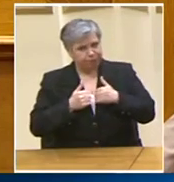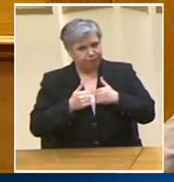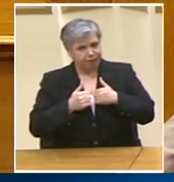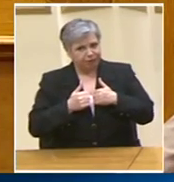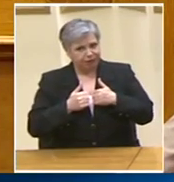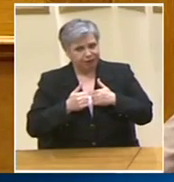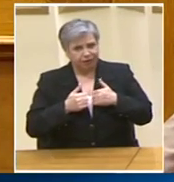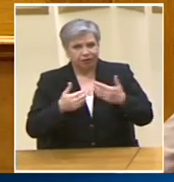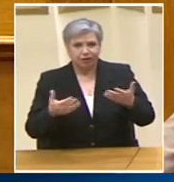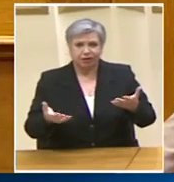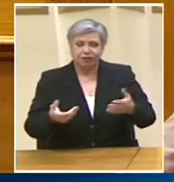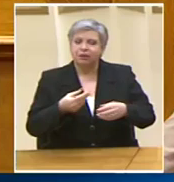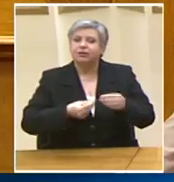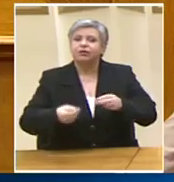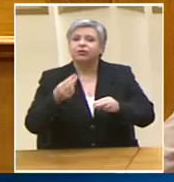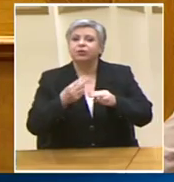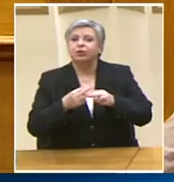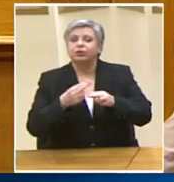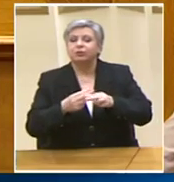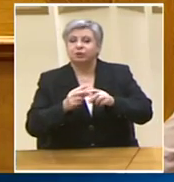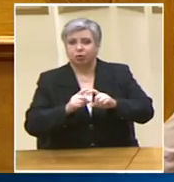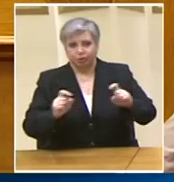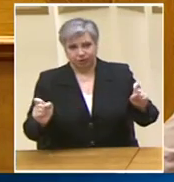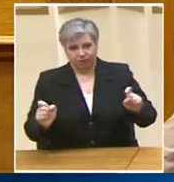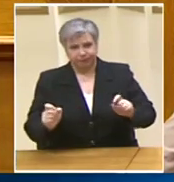Το σημαντικότερο είναι Ότι μόνοι σας